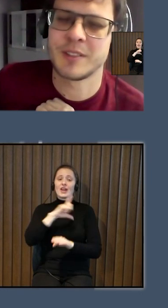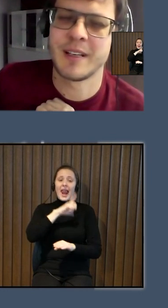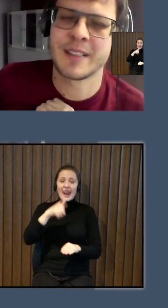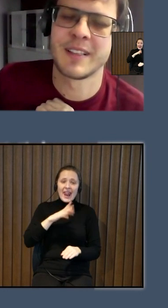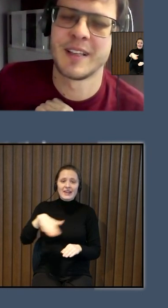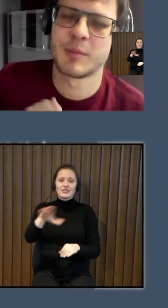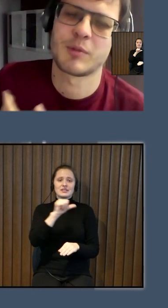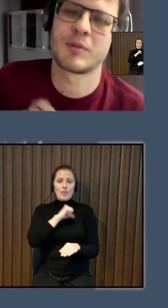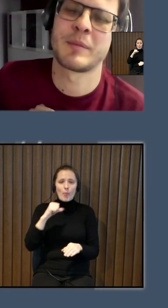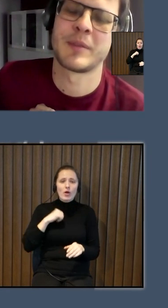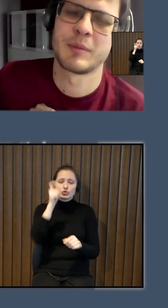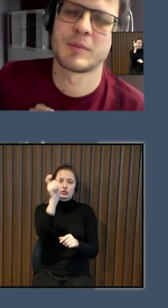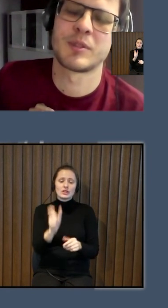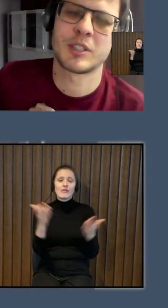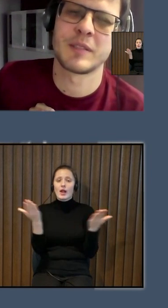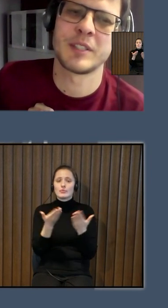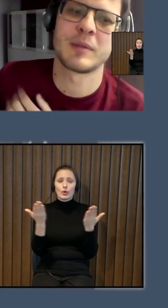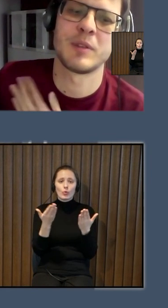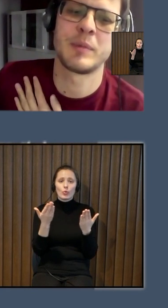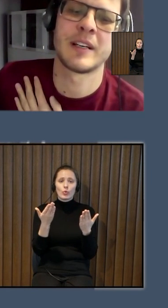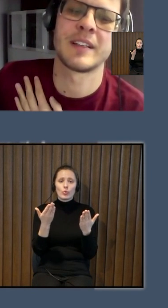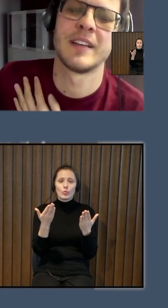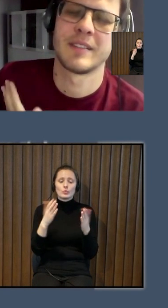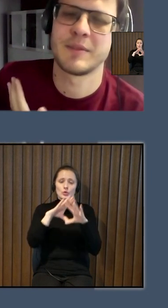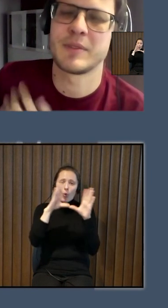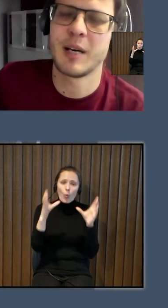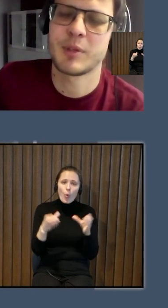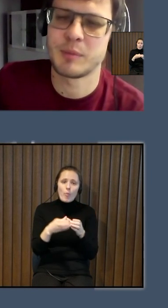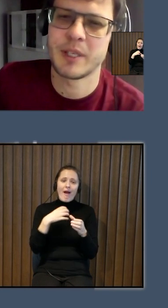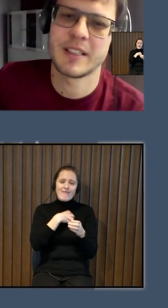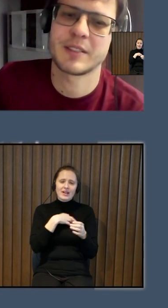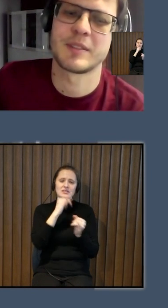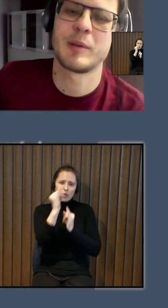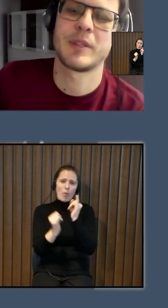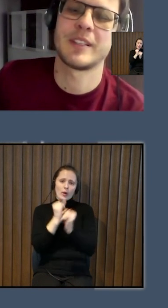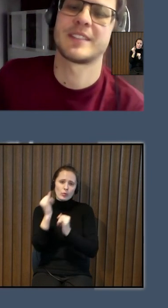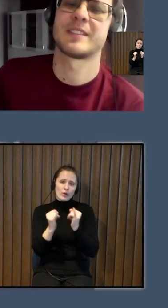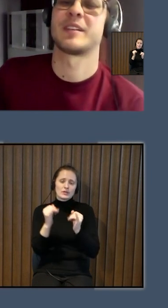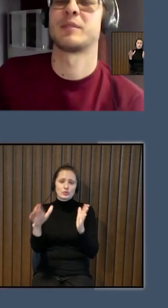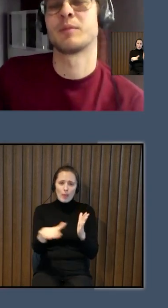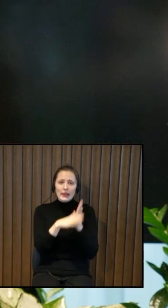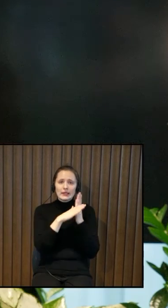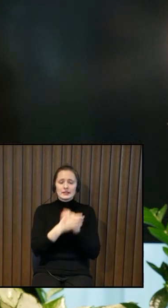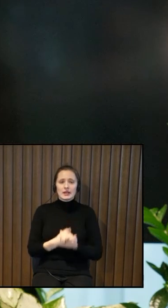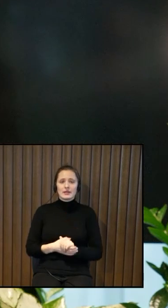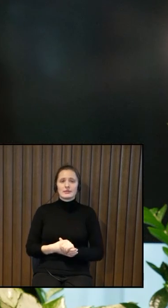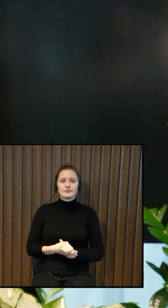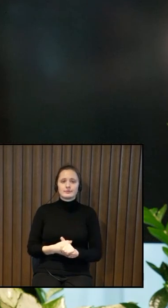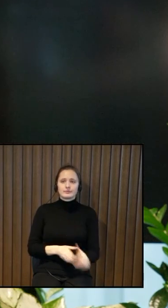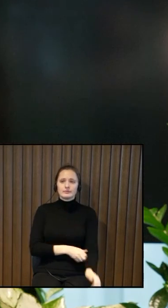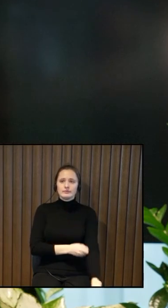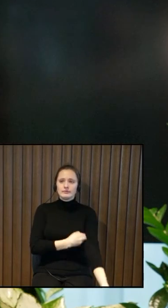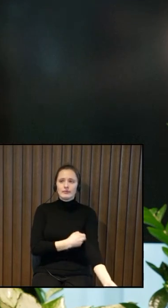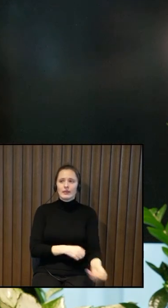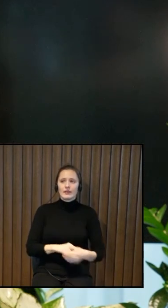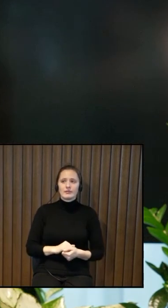mūsu pašu cilvēks, par kuriem mums droši vien visiem kopā ir, nu, jāparūpējās un jāpalīdz, lai viņi būs